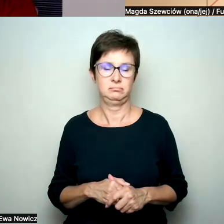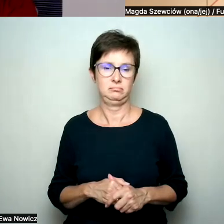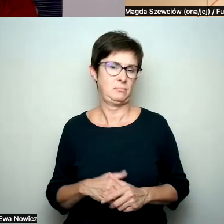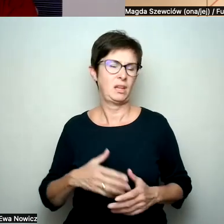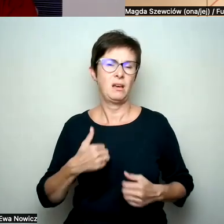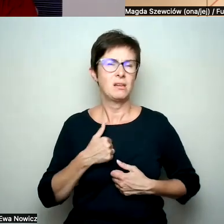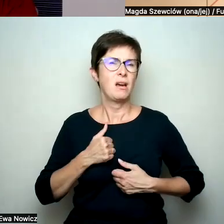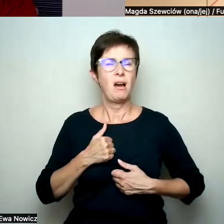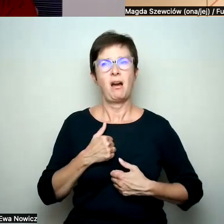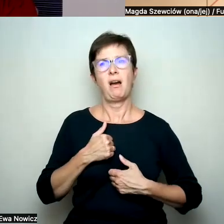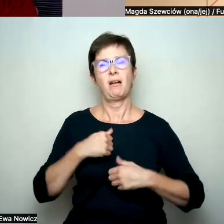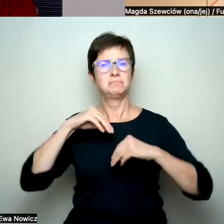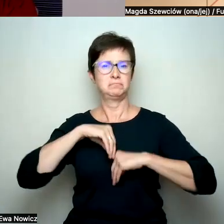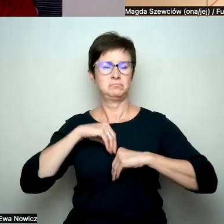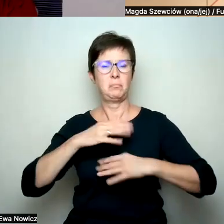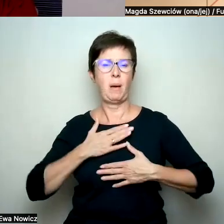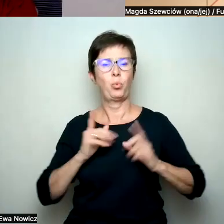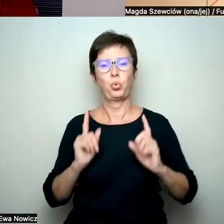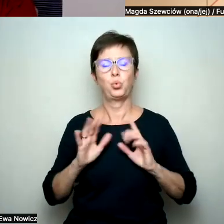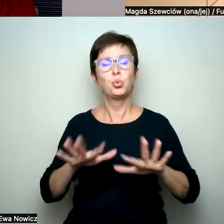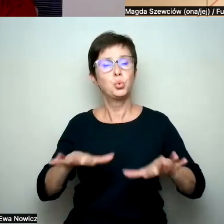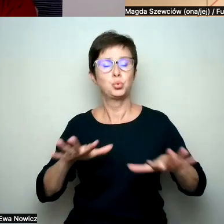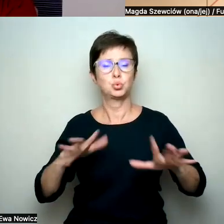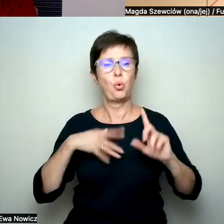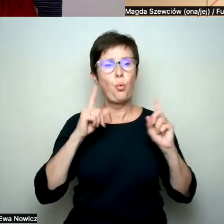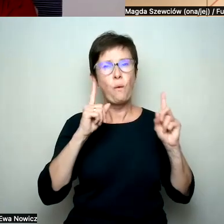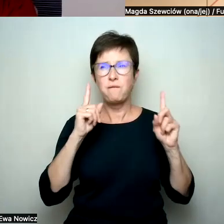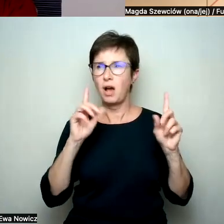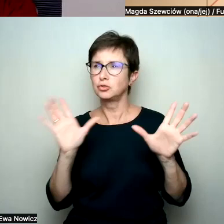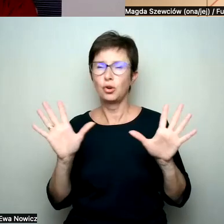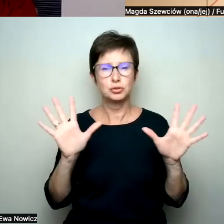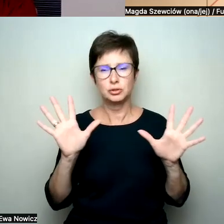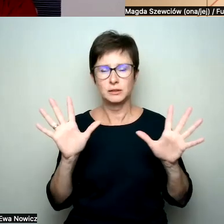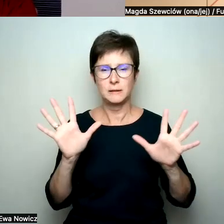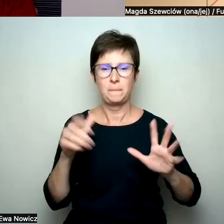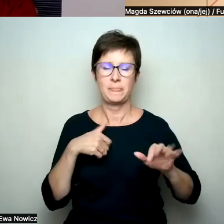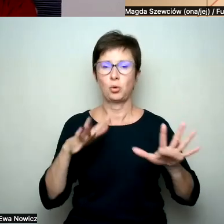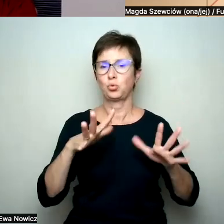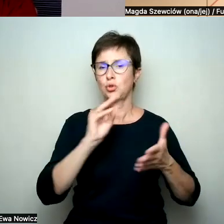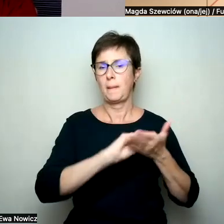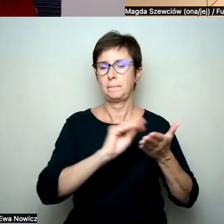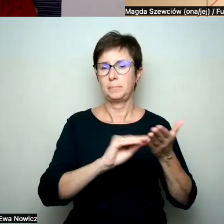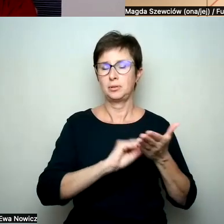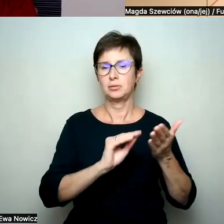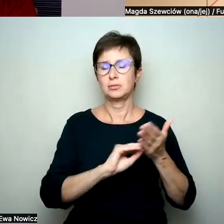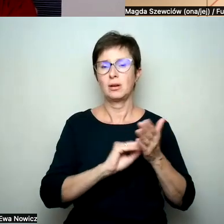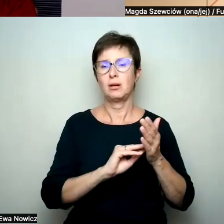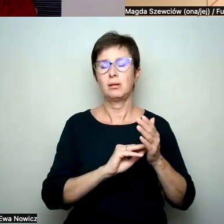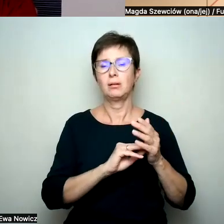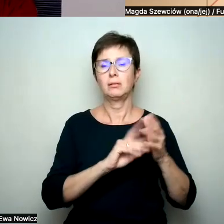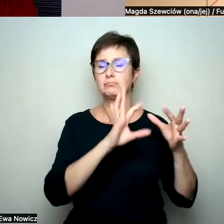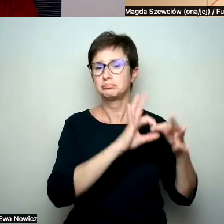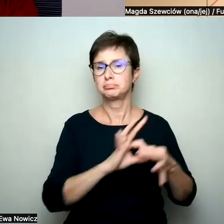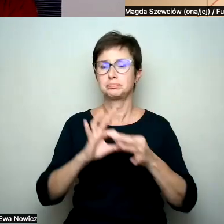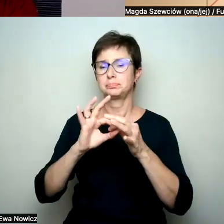uważności, bo czasem faktycznie piszę teksty oparte na danych, bo wiem, że one...